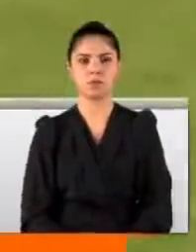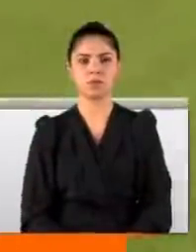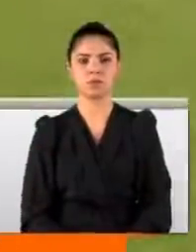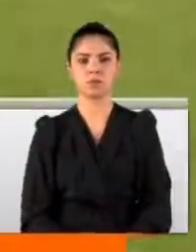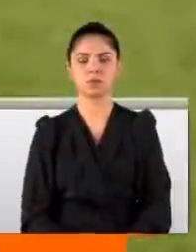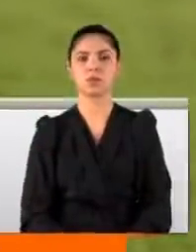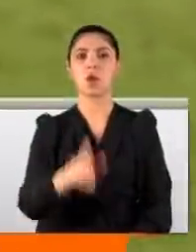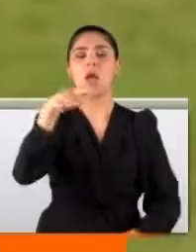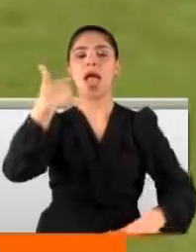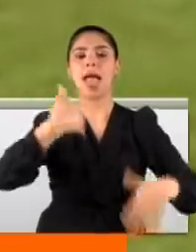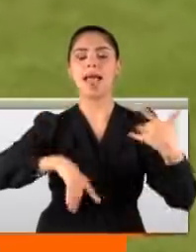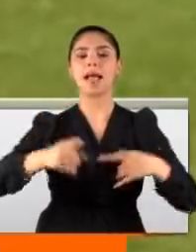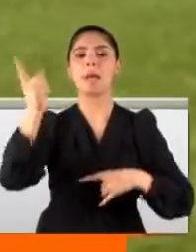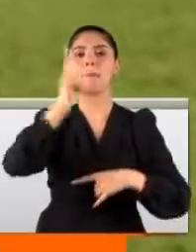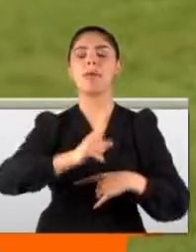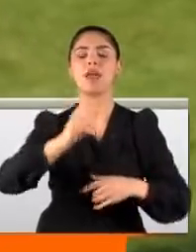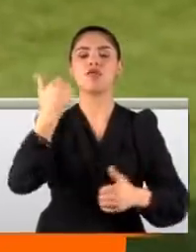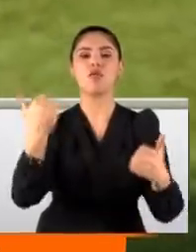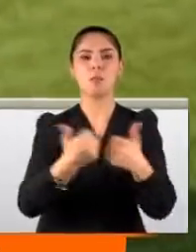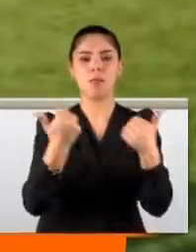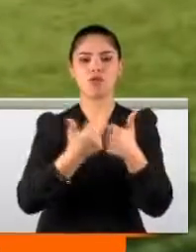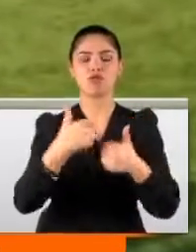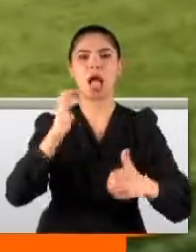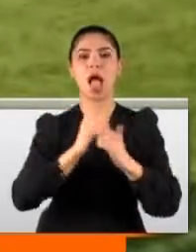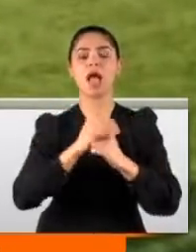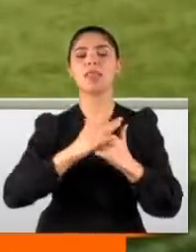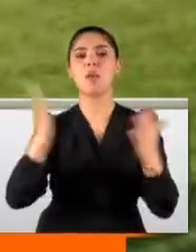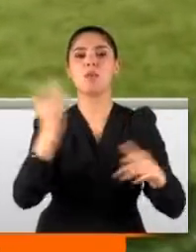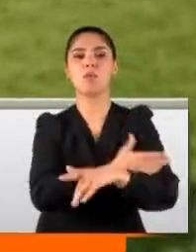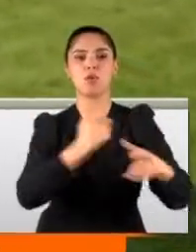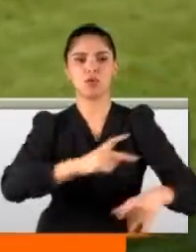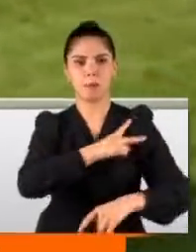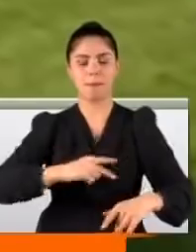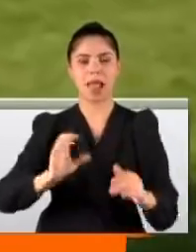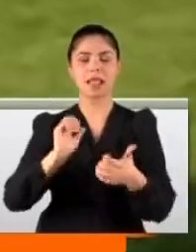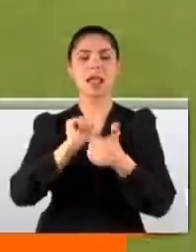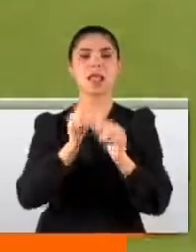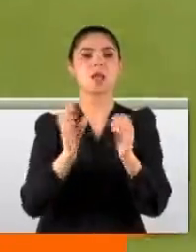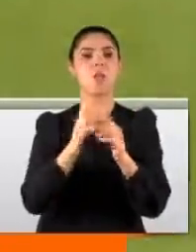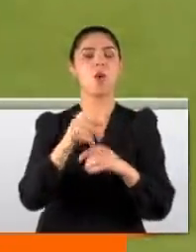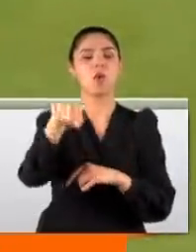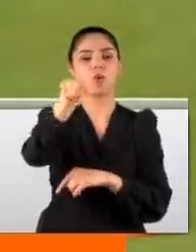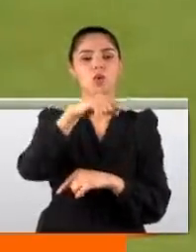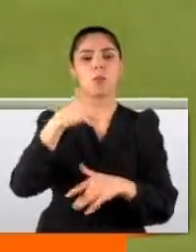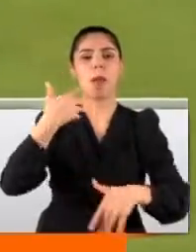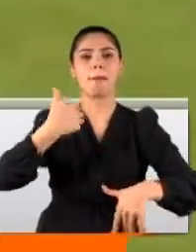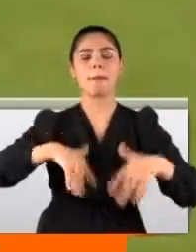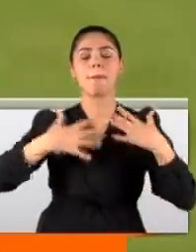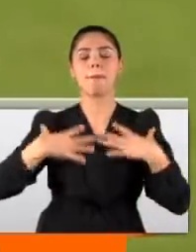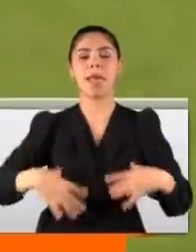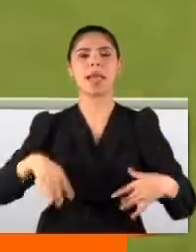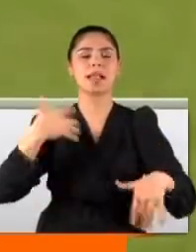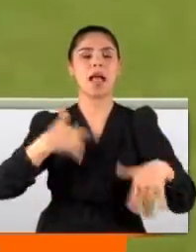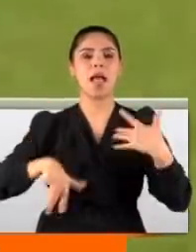Ampute Futbol 1. Ligi'nde mücadele eden Antalya Büyükşehir Belediyesi Spor Kulübü, kendi evinde Konya Bedensel Engelliler Spor